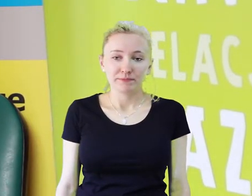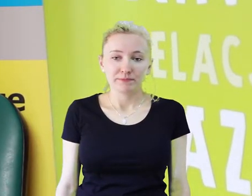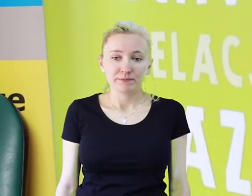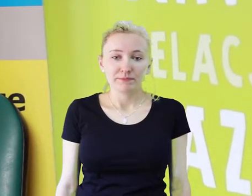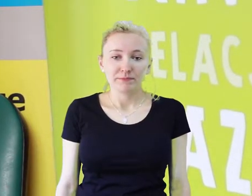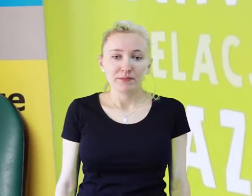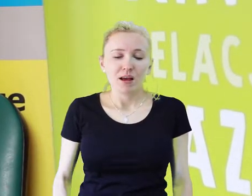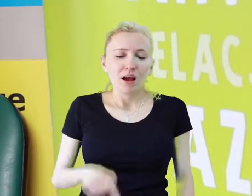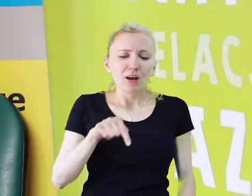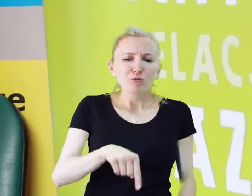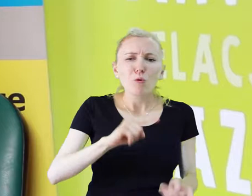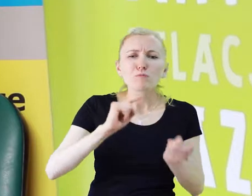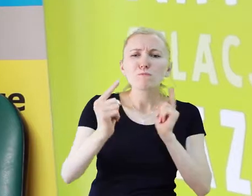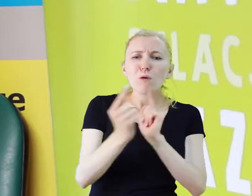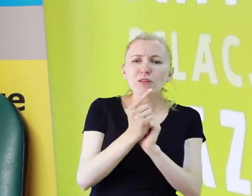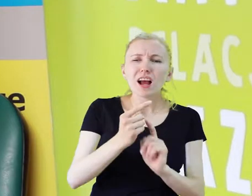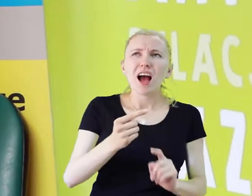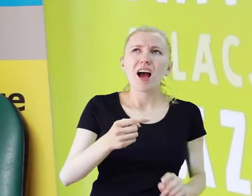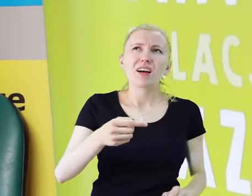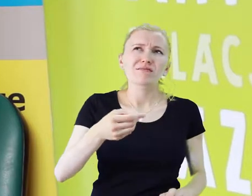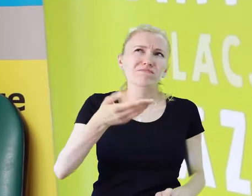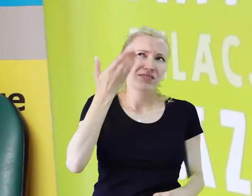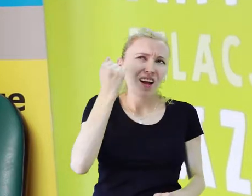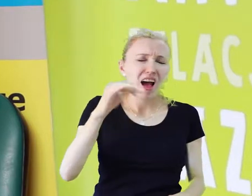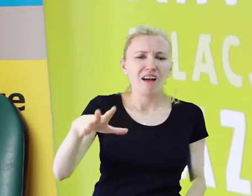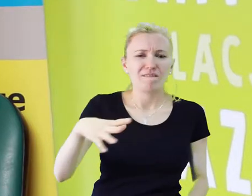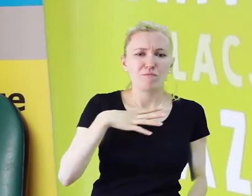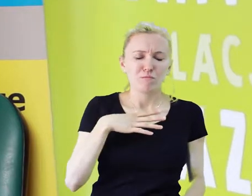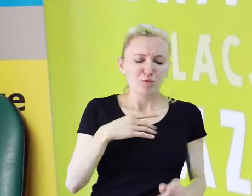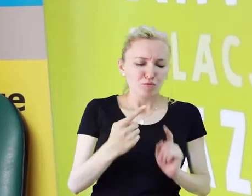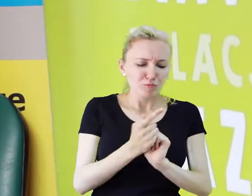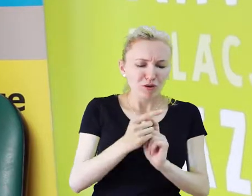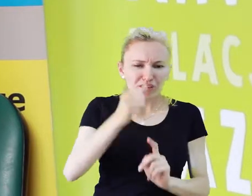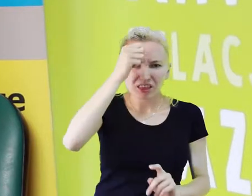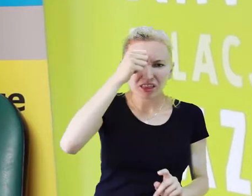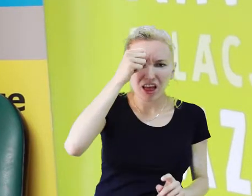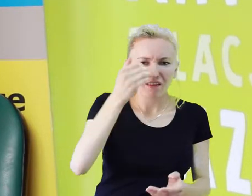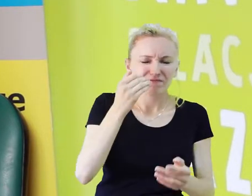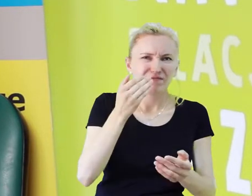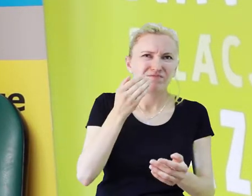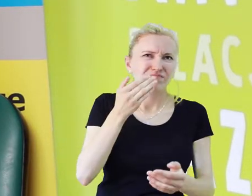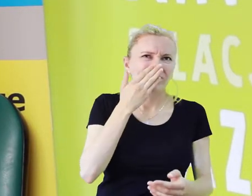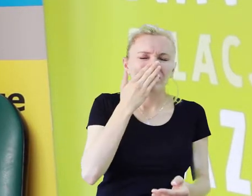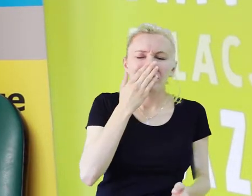zrzeszeni. I tu właśnie kiedyś było takie spotkanie,